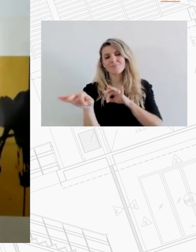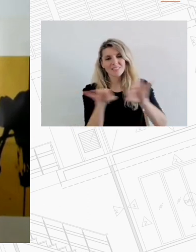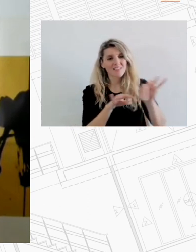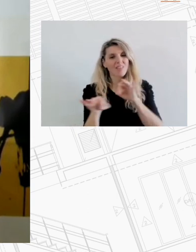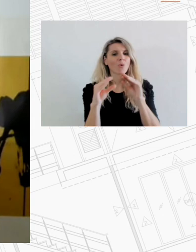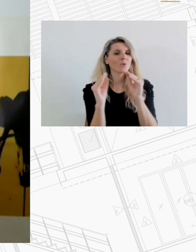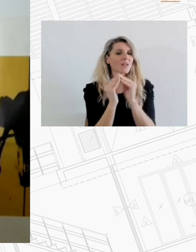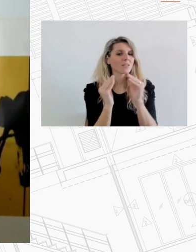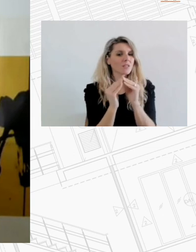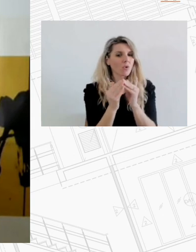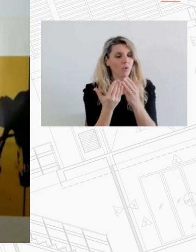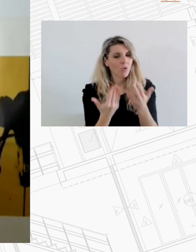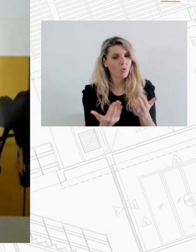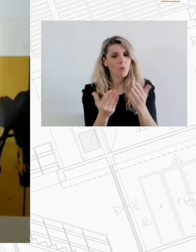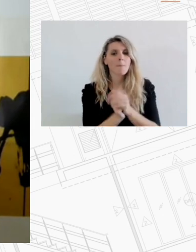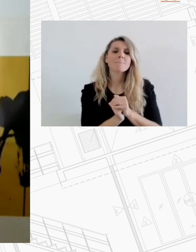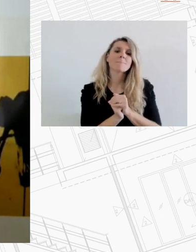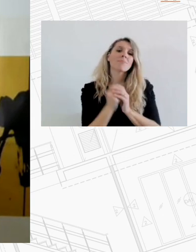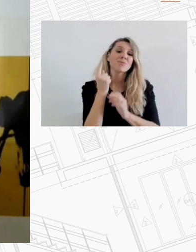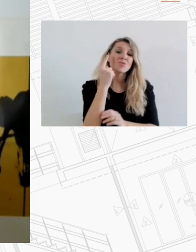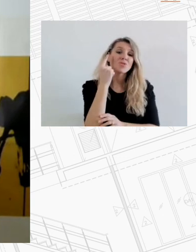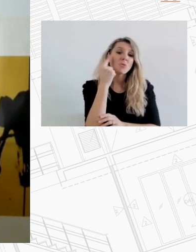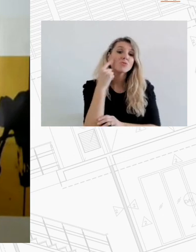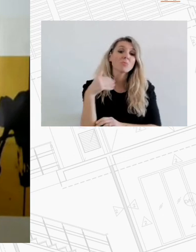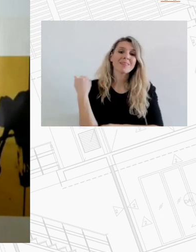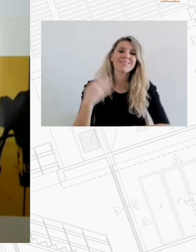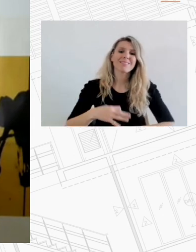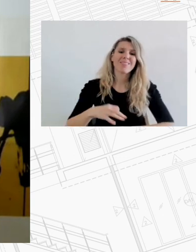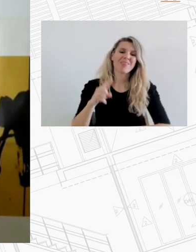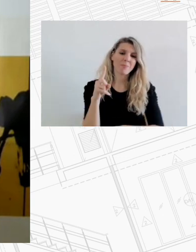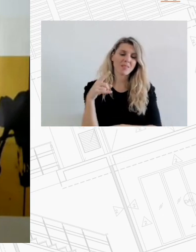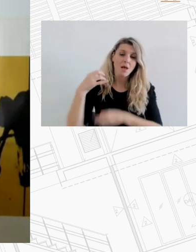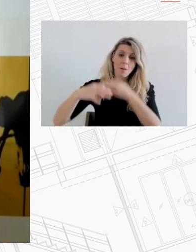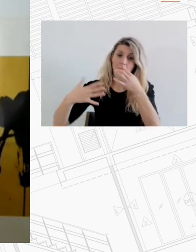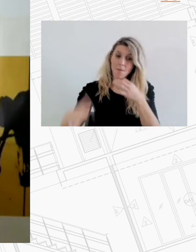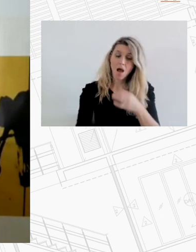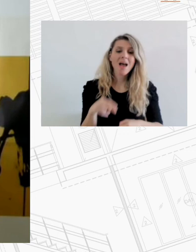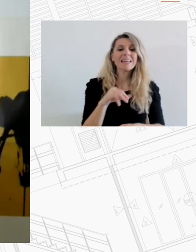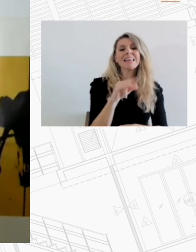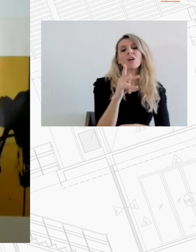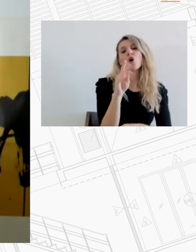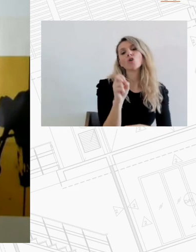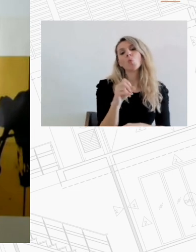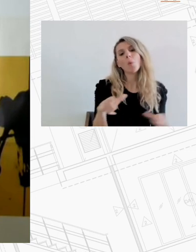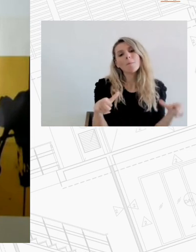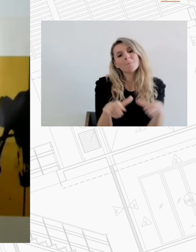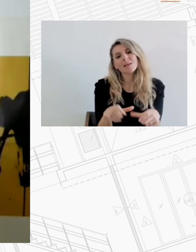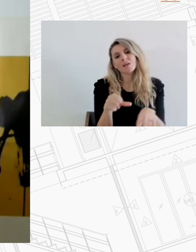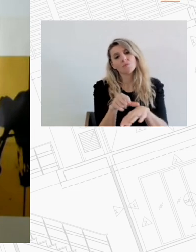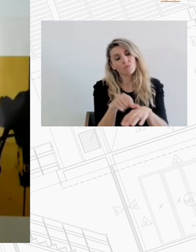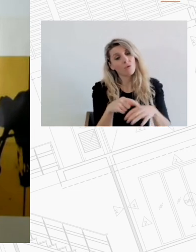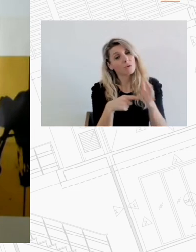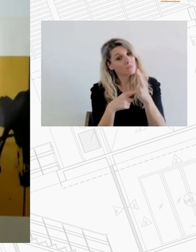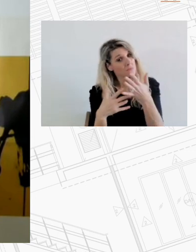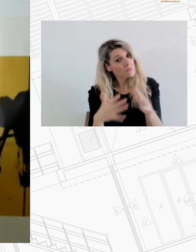παραμέτρους που τέθηκαν νομίζω η Δήμητρα τους παρουσίασε πολύ καλά ο Νίκος την παρουσίασή του για τις μικρές πόλεις μας παρουσίασε τις